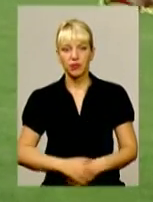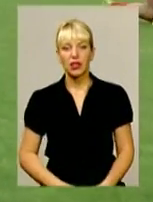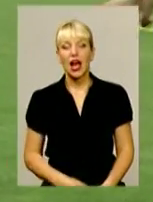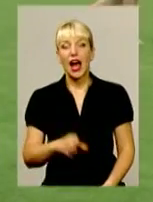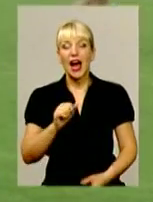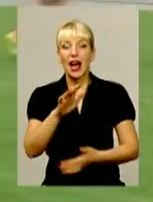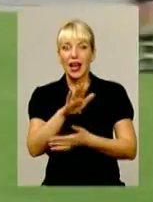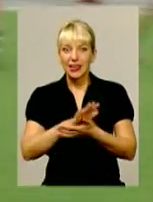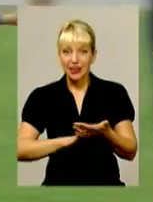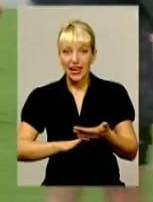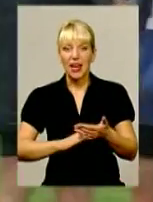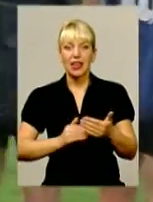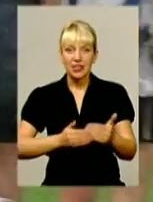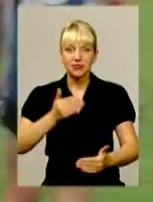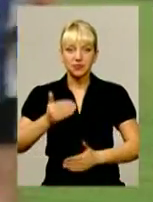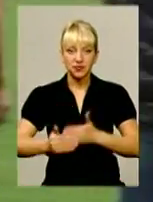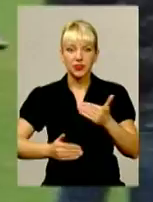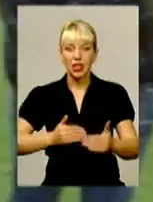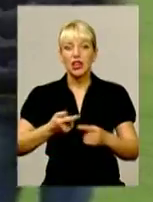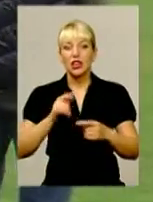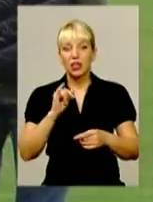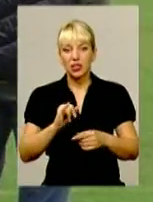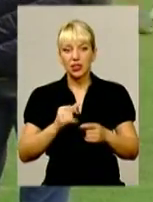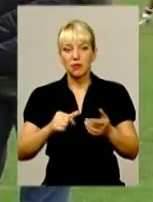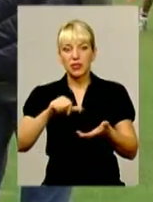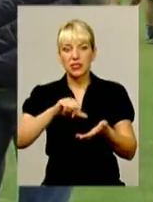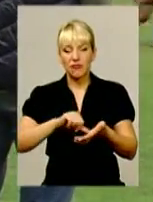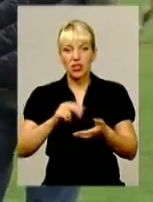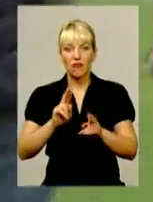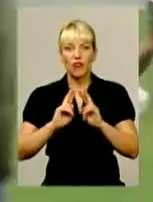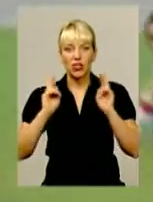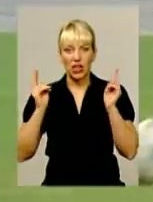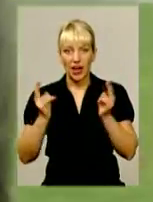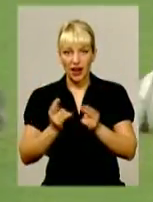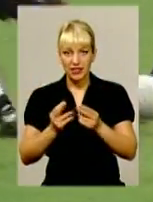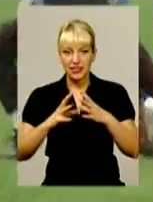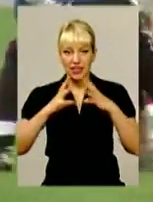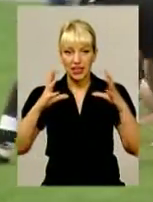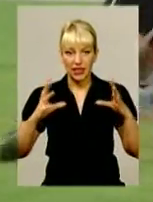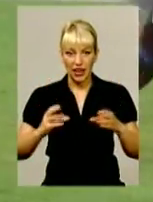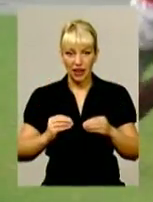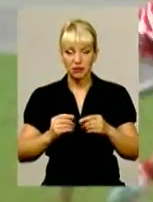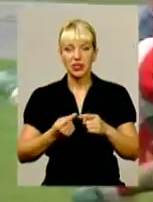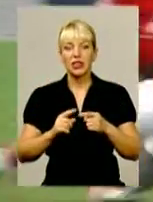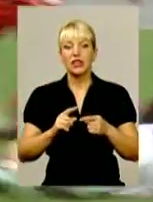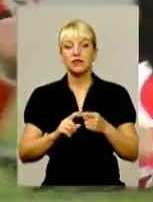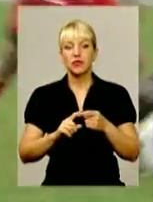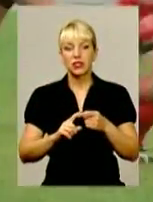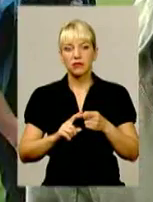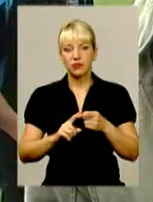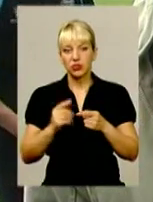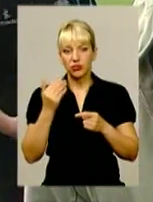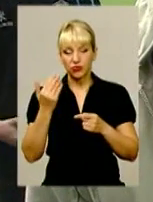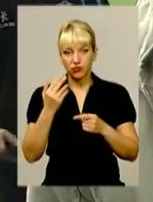А далі – гра за грою. І слова президента Федерації регбі Хмельницької області Олега Плахотнюка, сказані ним на відкритті змагань, стають пророчими.